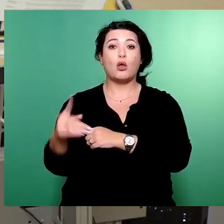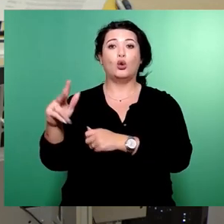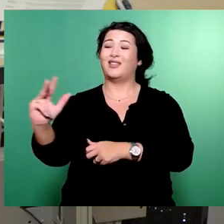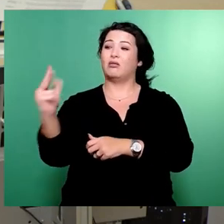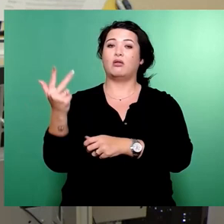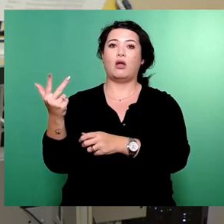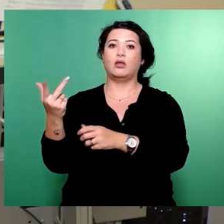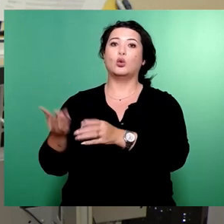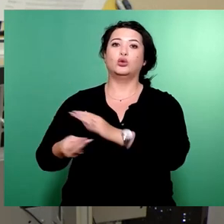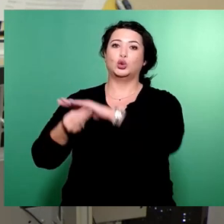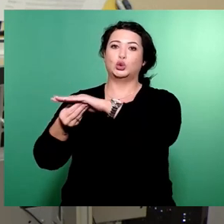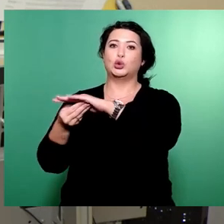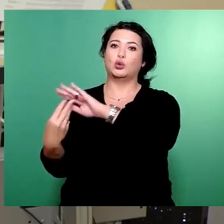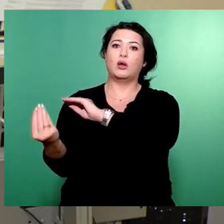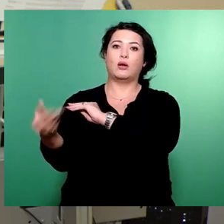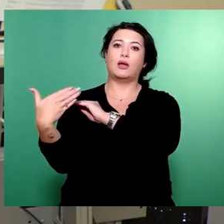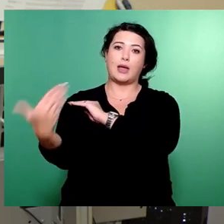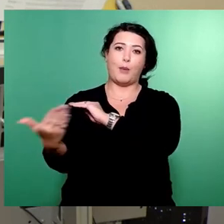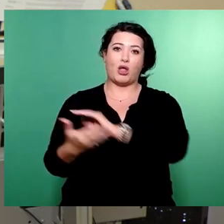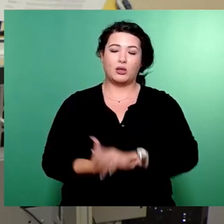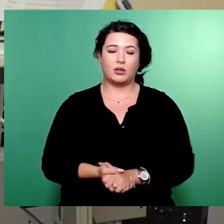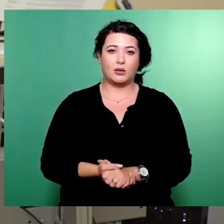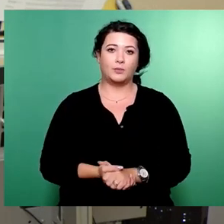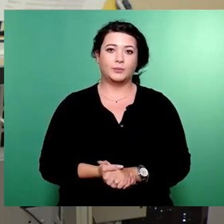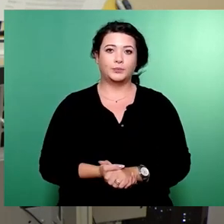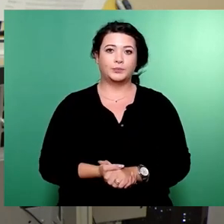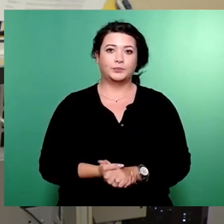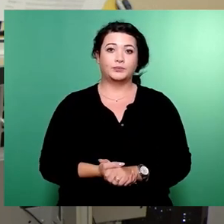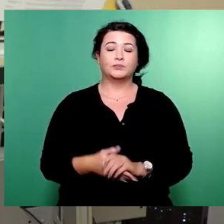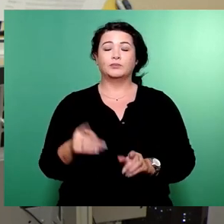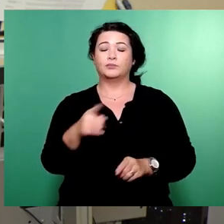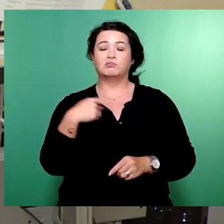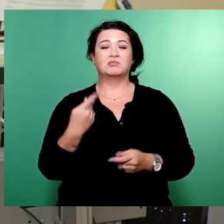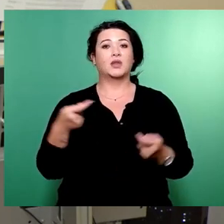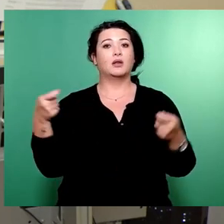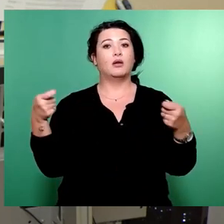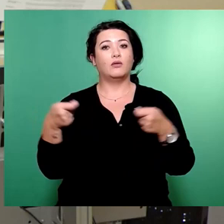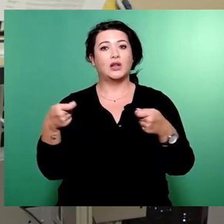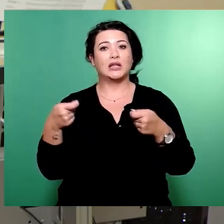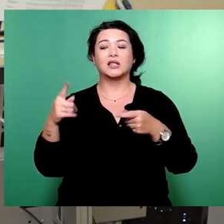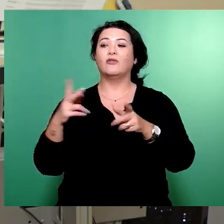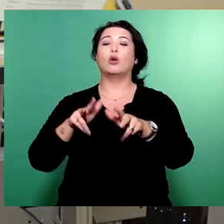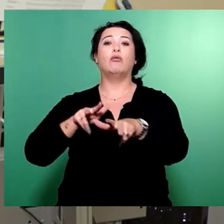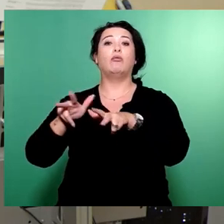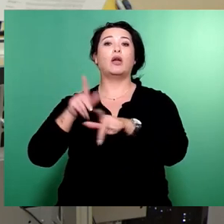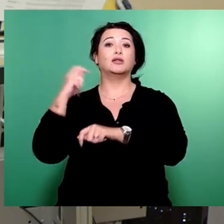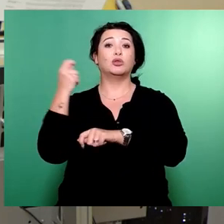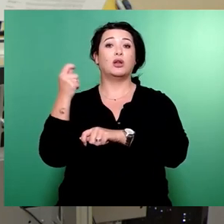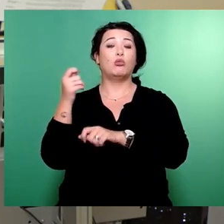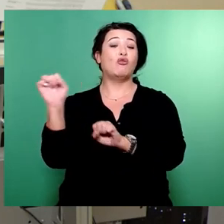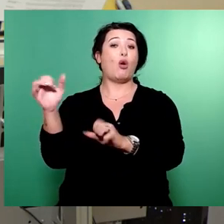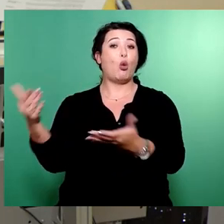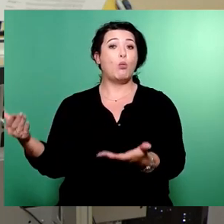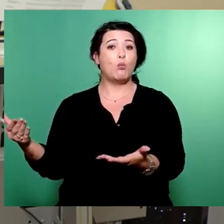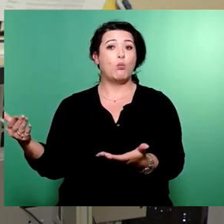herbeifügen, hinzufügen. Wir investieren in unsere Verkehrsbetriebe, damit der Nahverkehr in